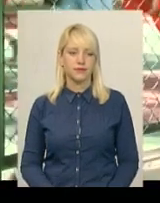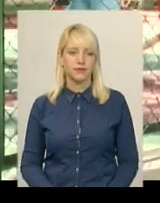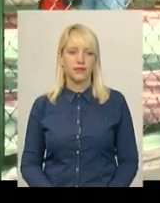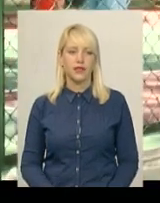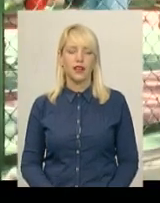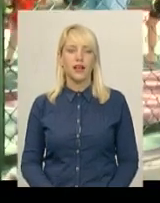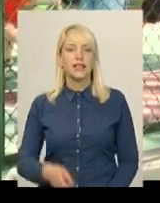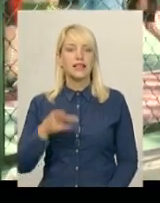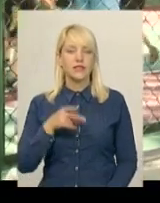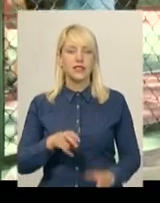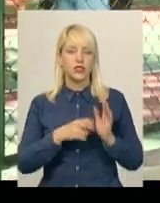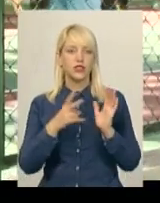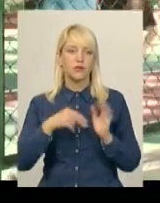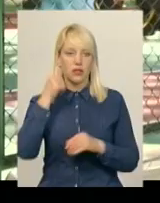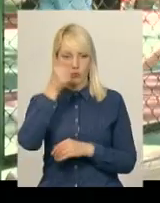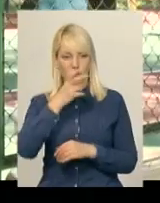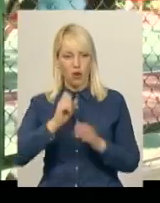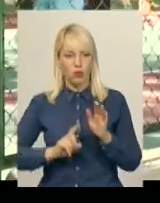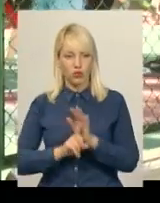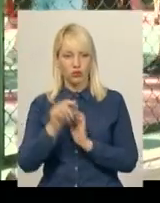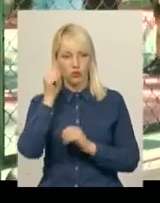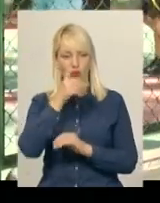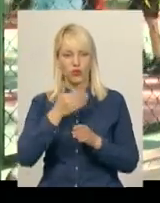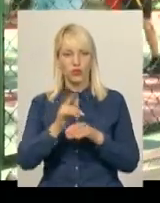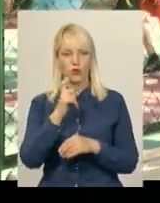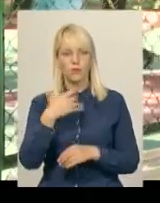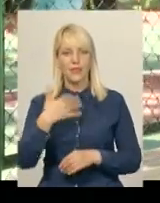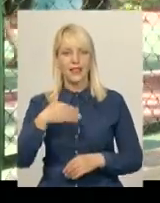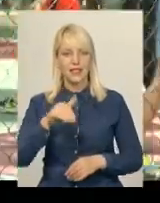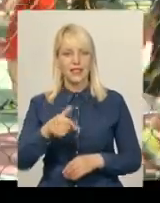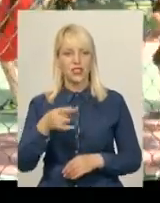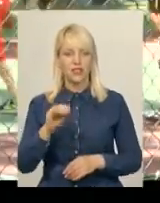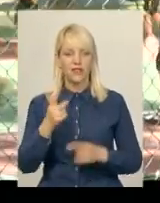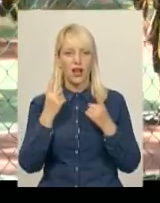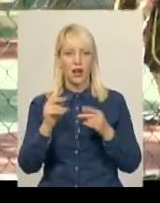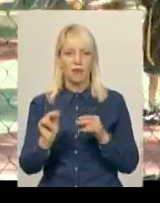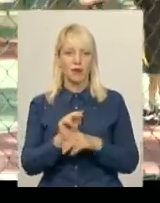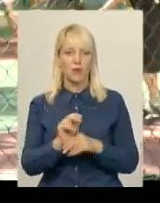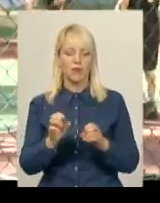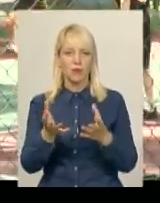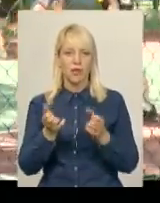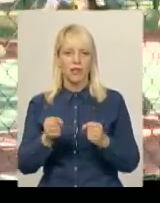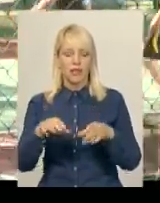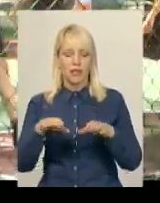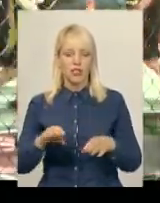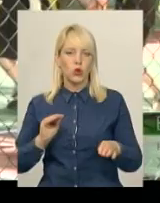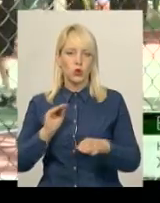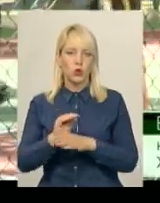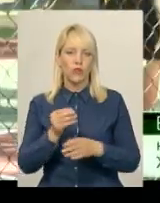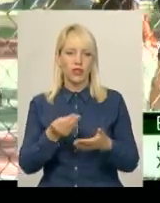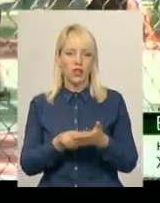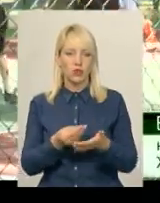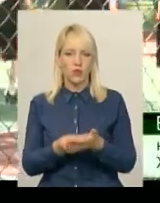У 2017 році на початку року виділили 150 тисяч гривень на капремонт. Прийняли рішення дофінансувати майданчик.